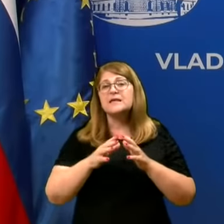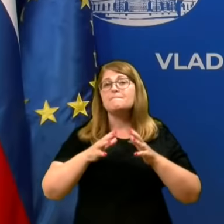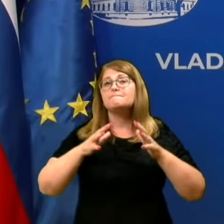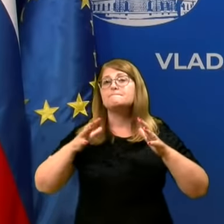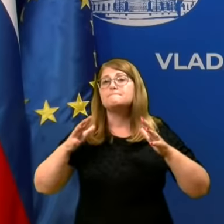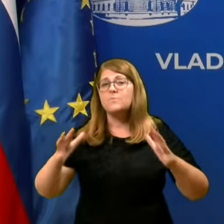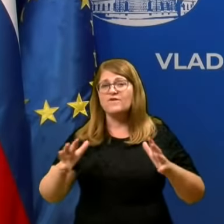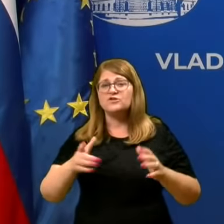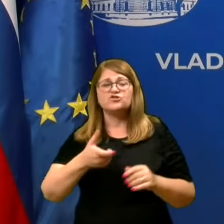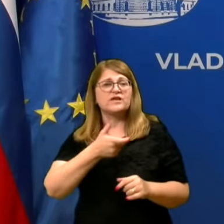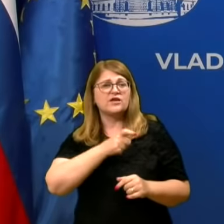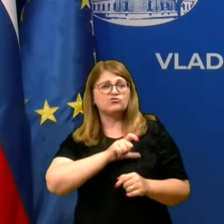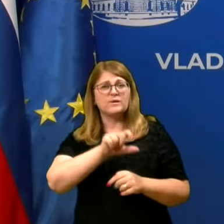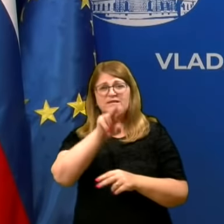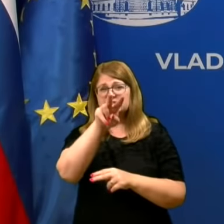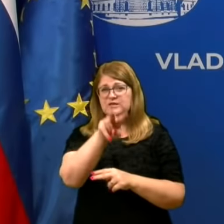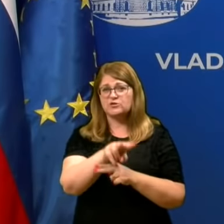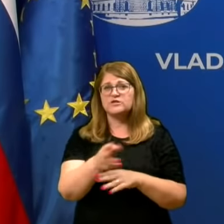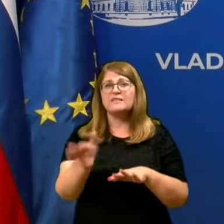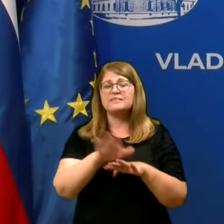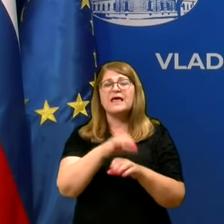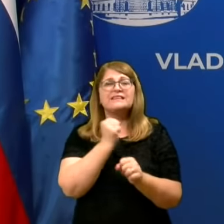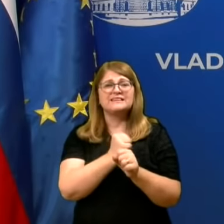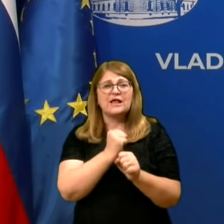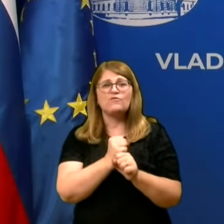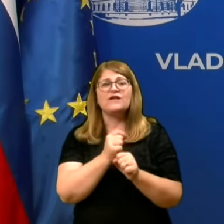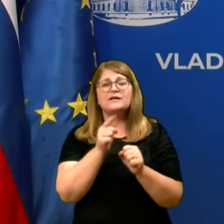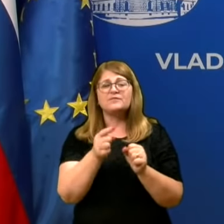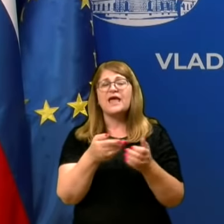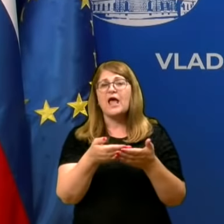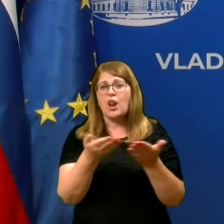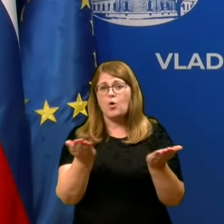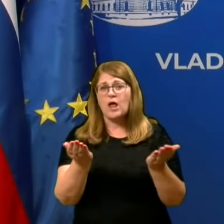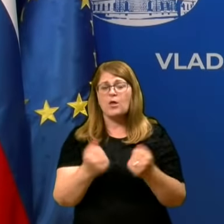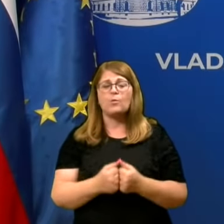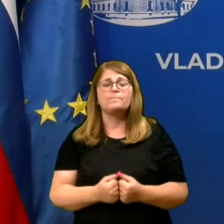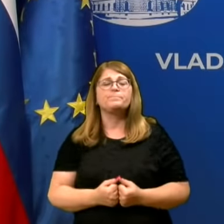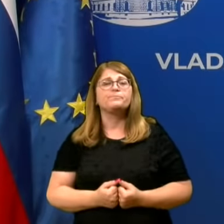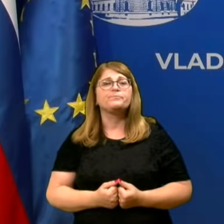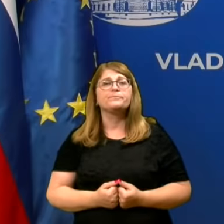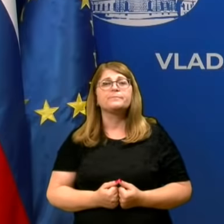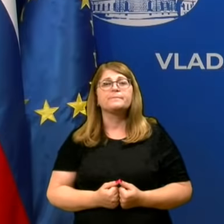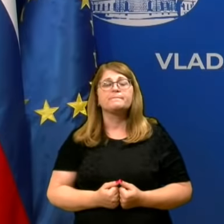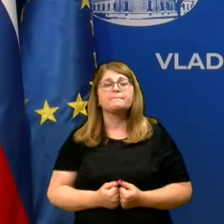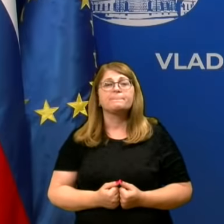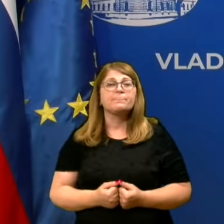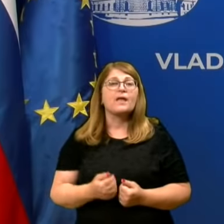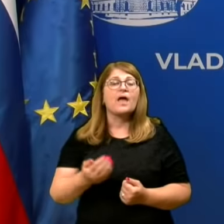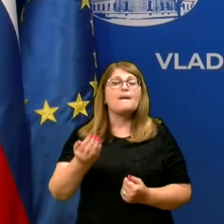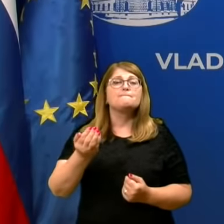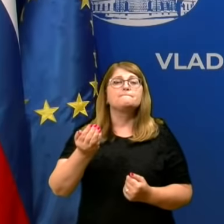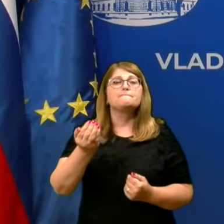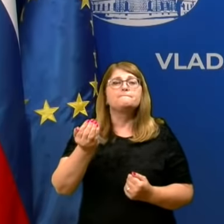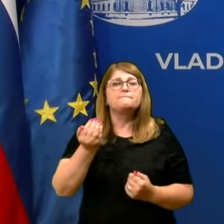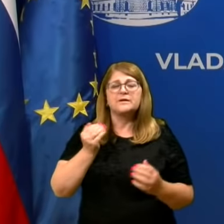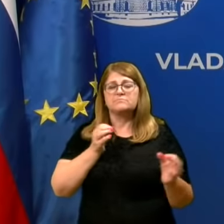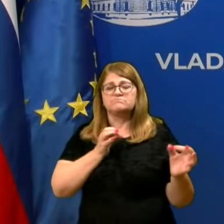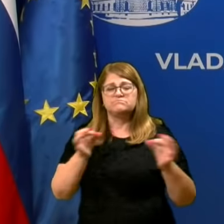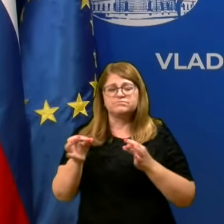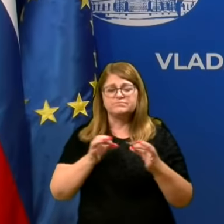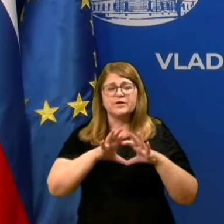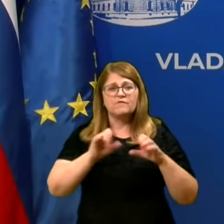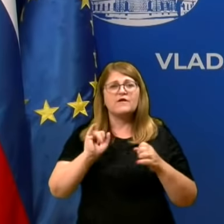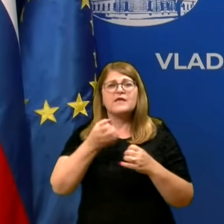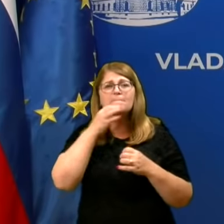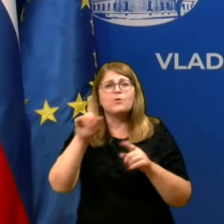inšpekcijski nadzor nad delovanjem teh lokalov. Preventiva je zagotovo boljša kot kurativa, zato sem že